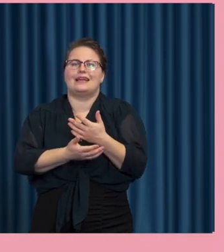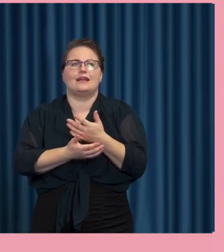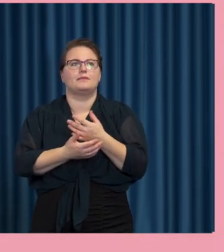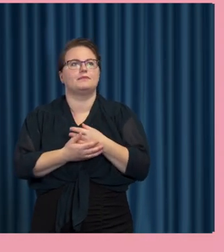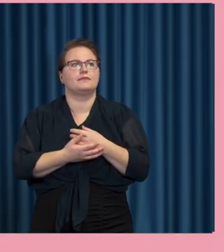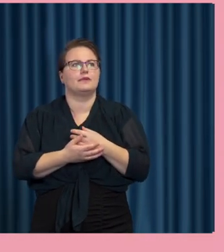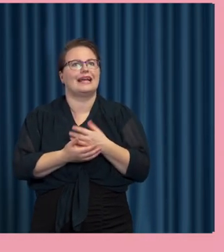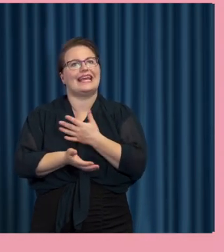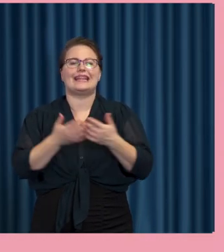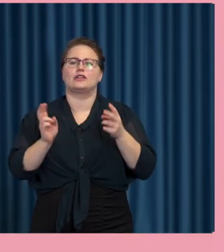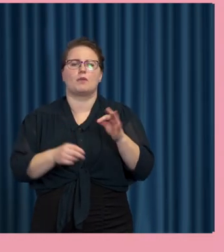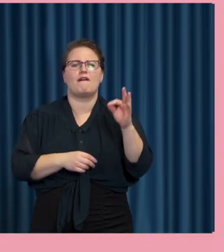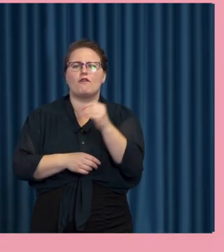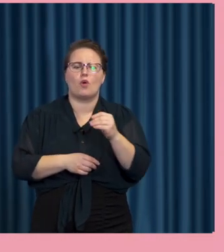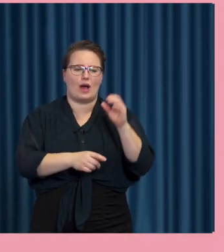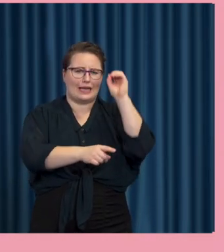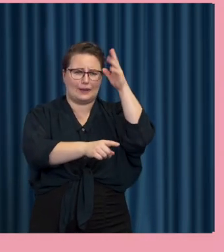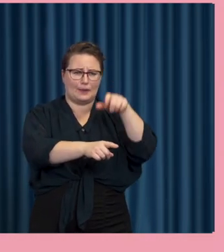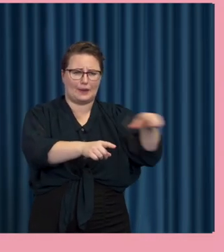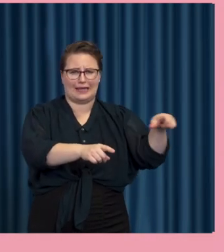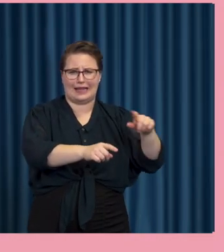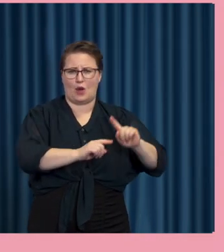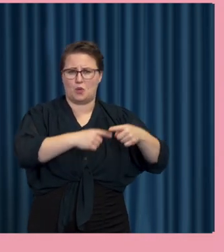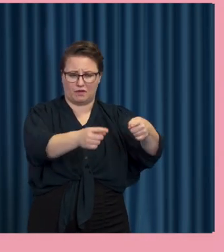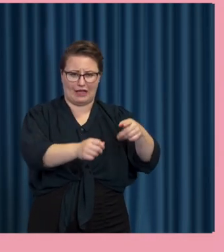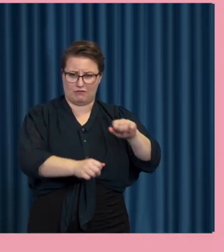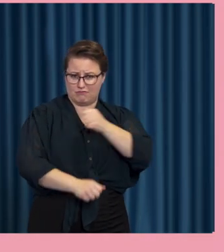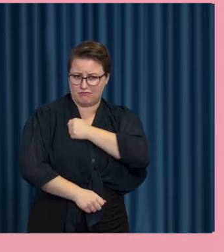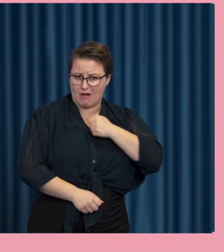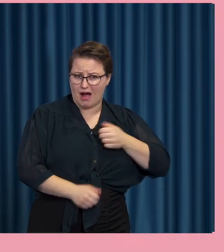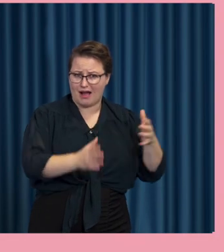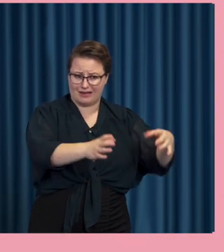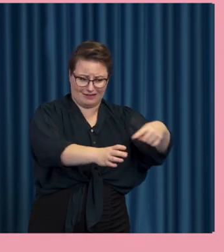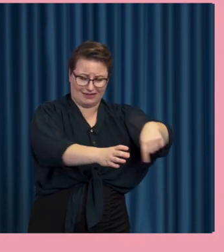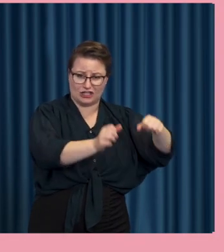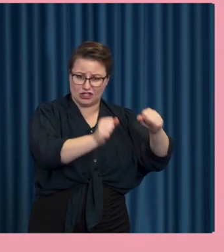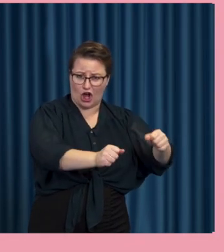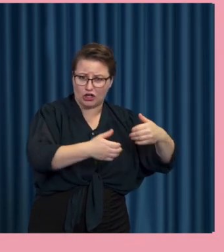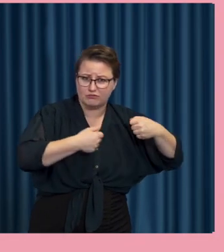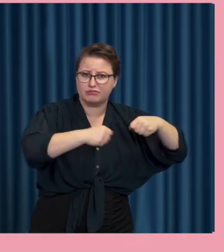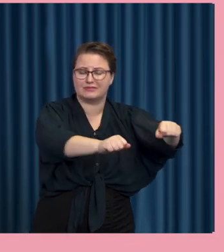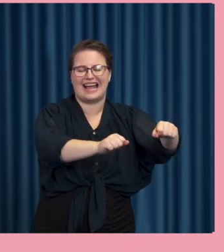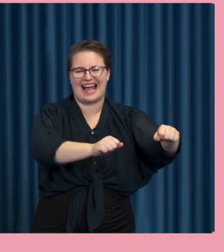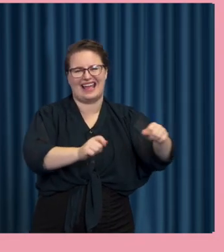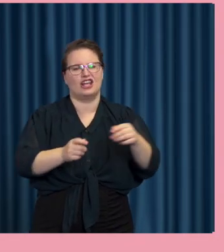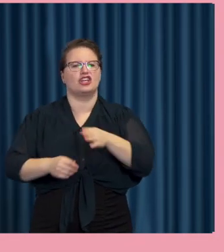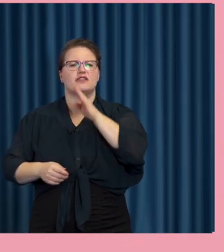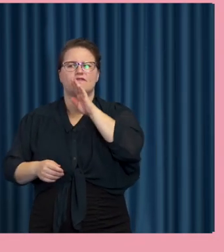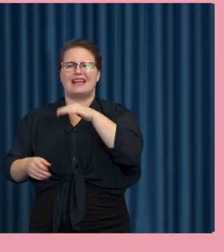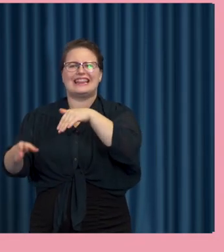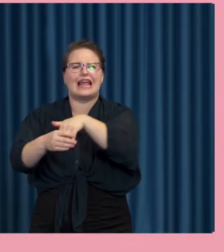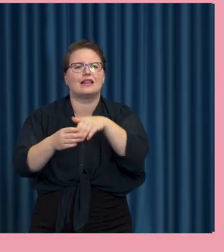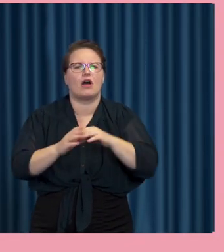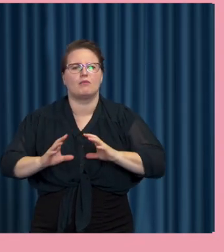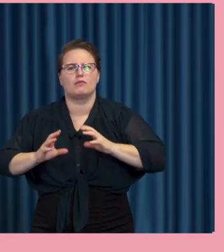få väldigt duktiga utvecklarna som har sitt på makten som ska göra det utan det kanske måste vara en deltagande process. Vi måste